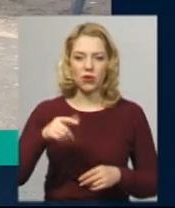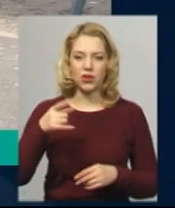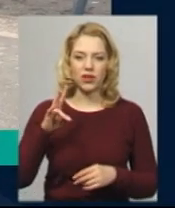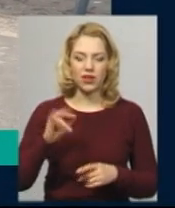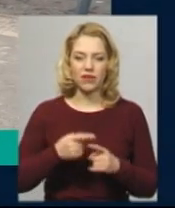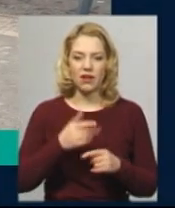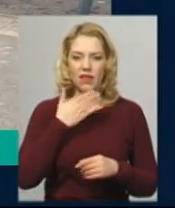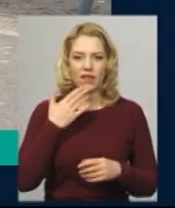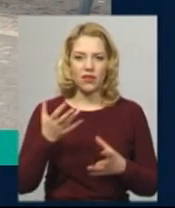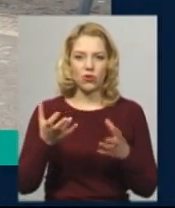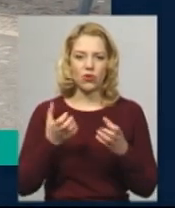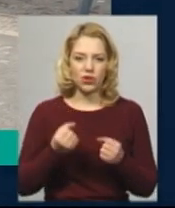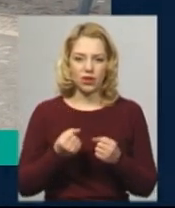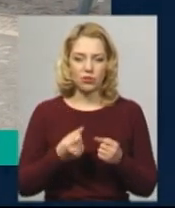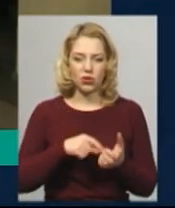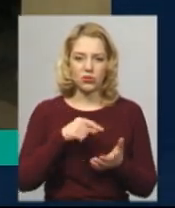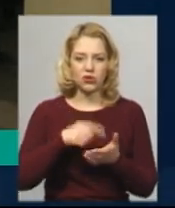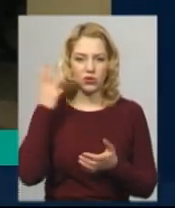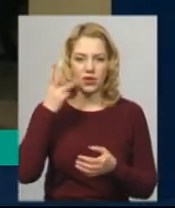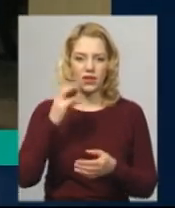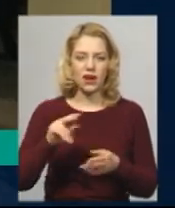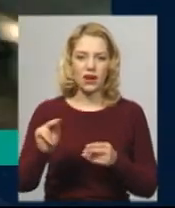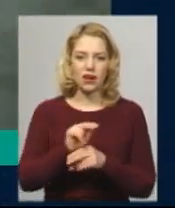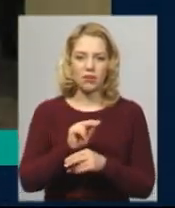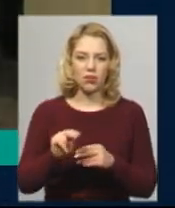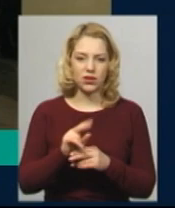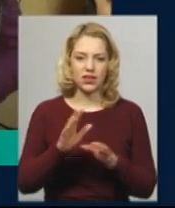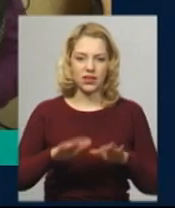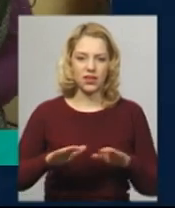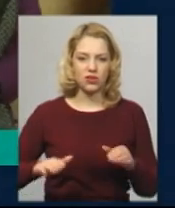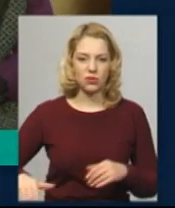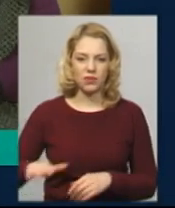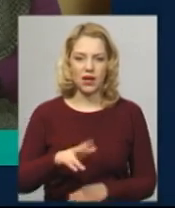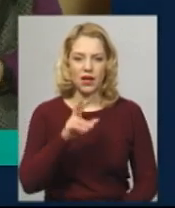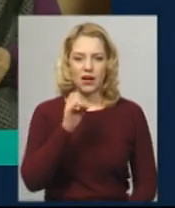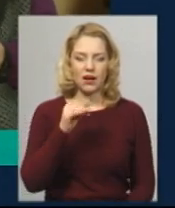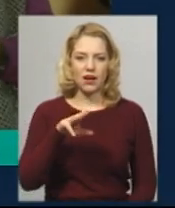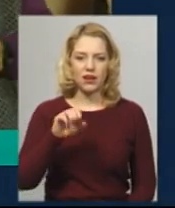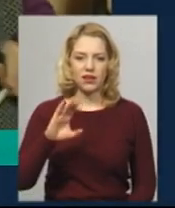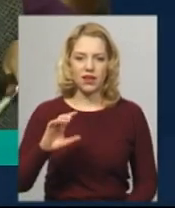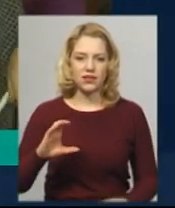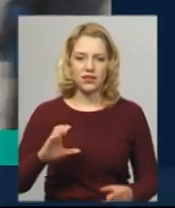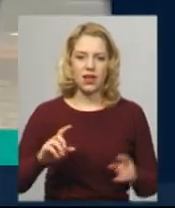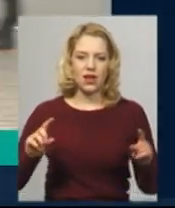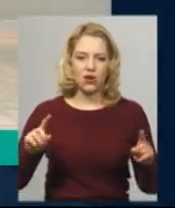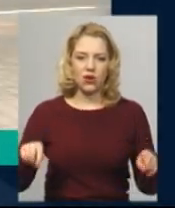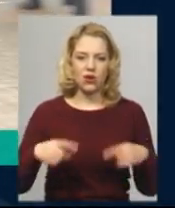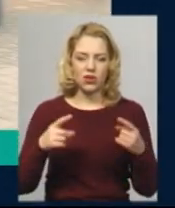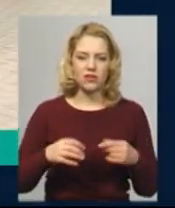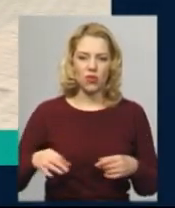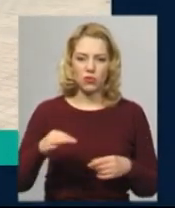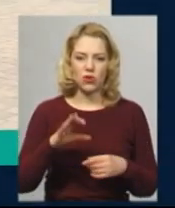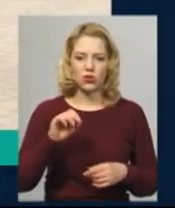місто Хмельницький на капітальний ремонт дитячого майданчика. Благодійний фонд «Карітес» організував в області безкоштовний соціальний супровід людей з